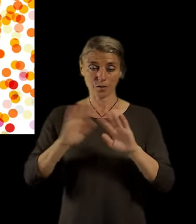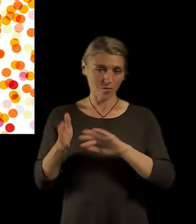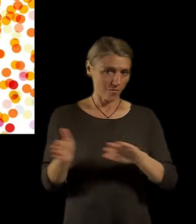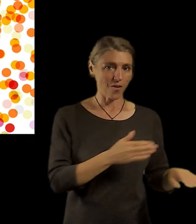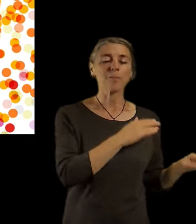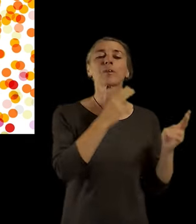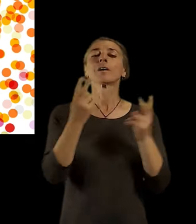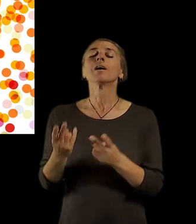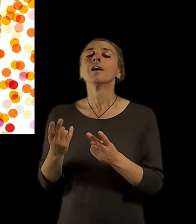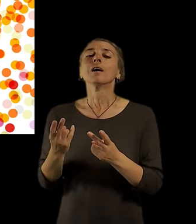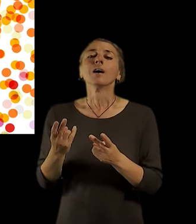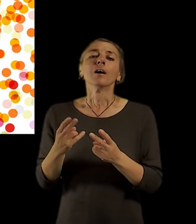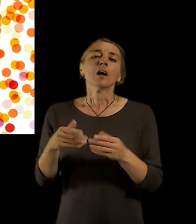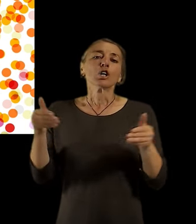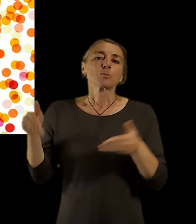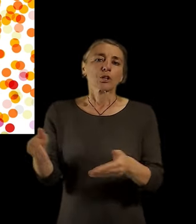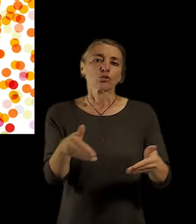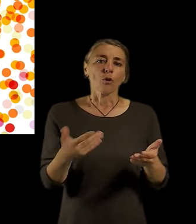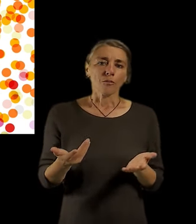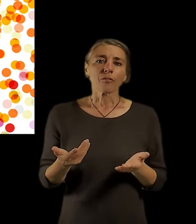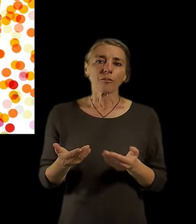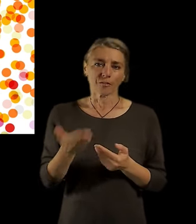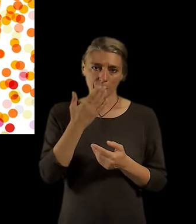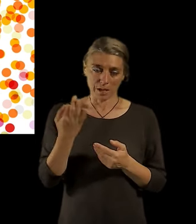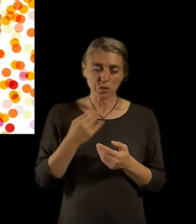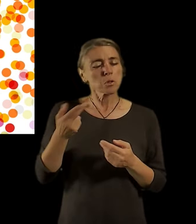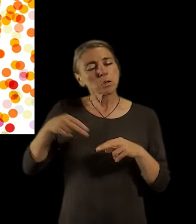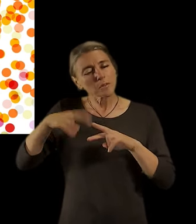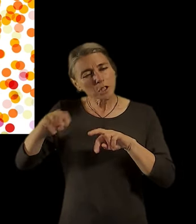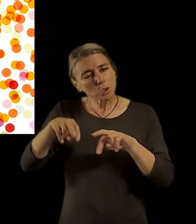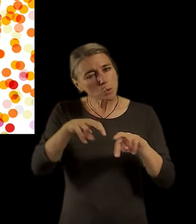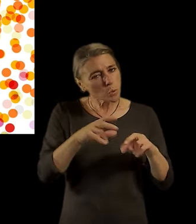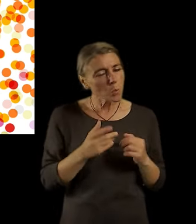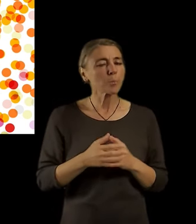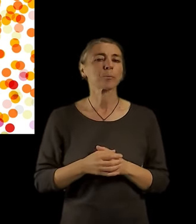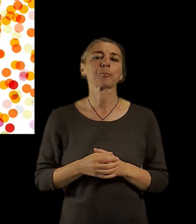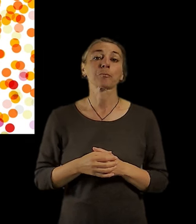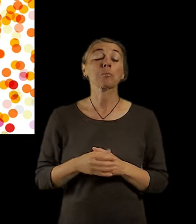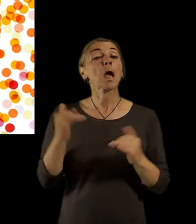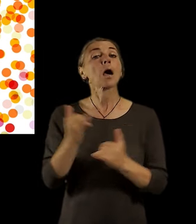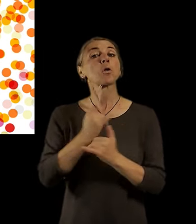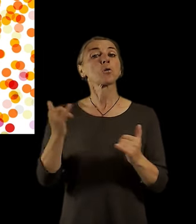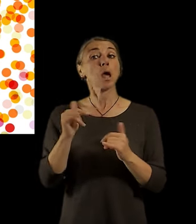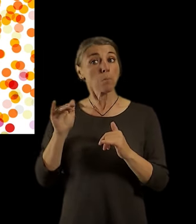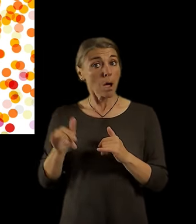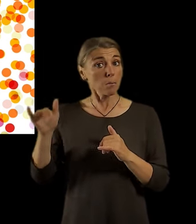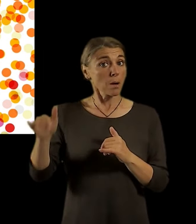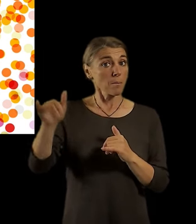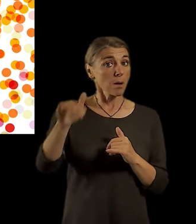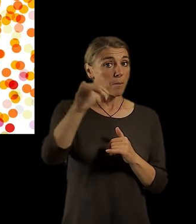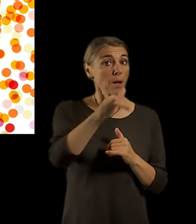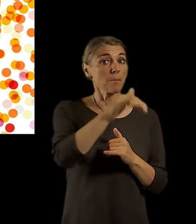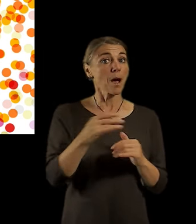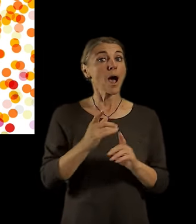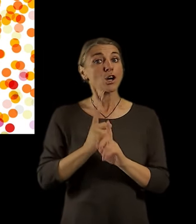Tam je nutno říct, že při zkoumání této vybavenosti je nutno se odprostit od té emoční